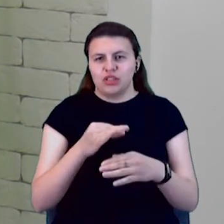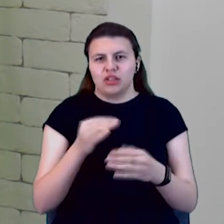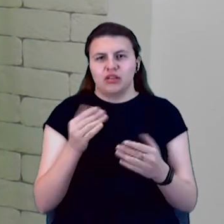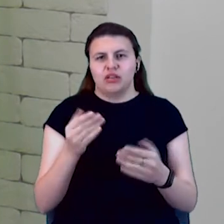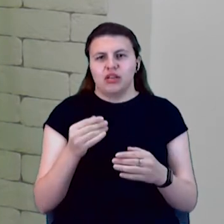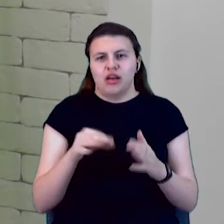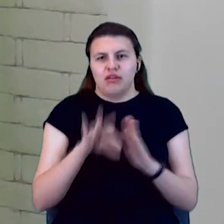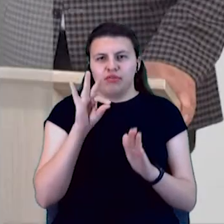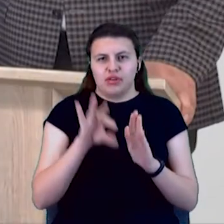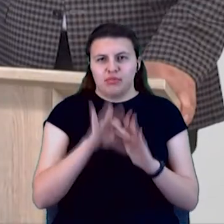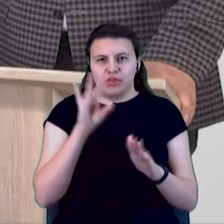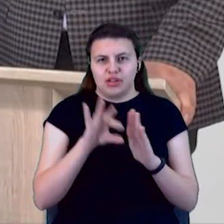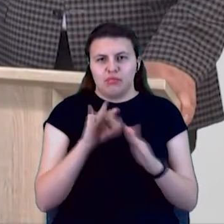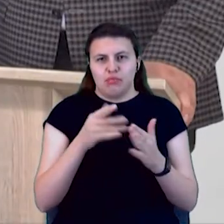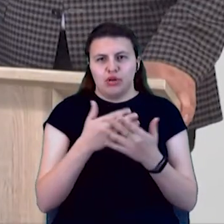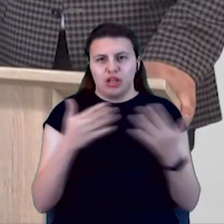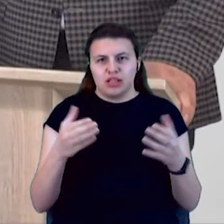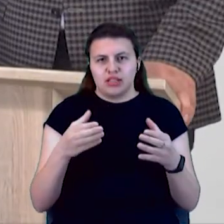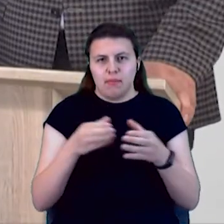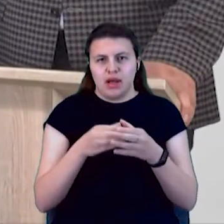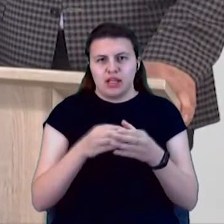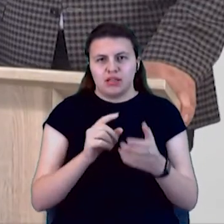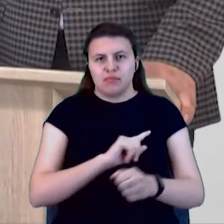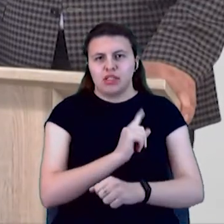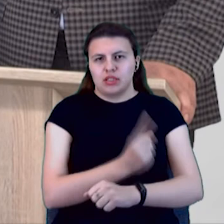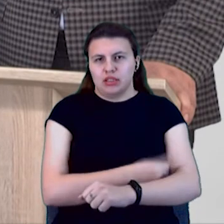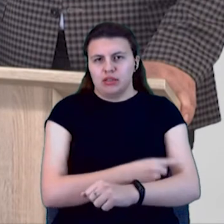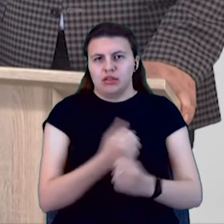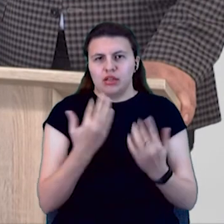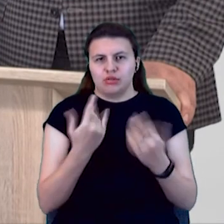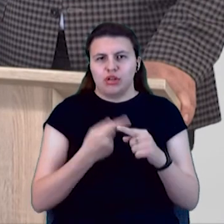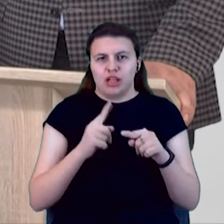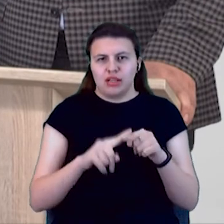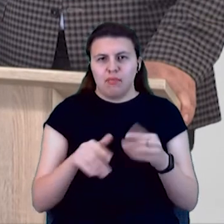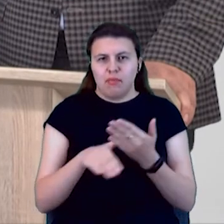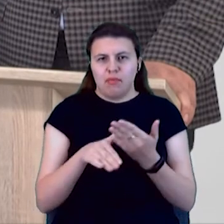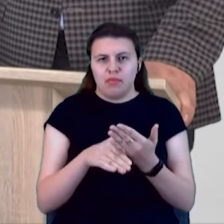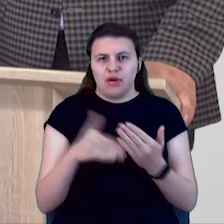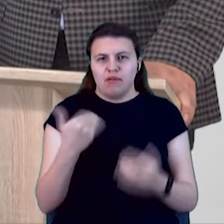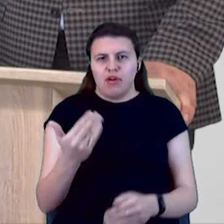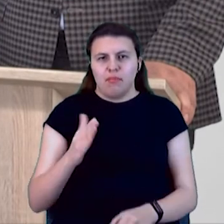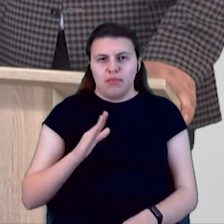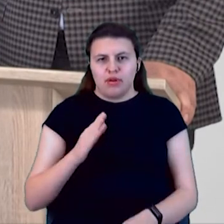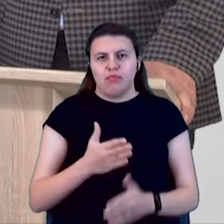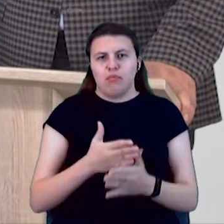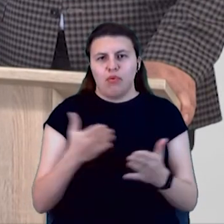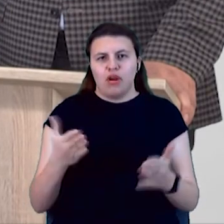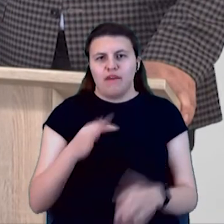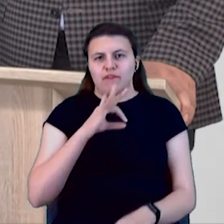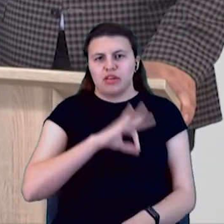різними політичніми силами. Скажіть, наскільки це допомагає вам бути більш ефективним? І вважаєте ли ви, що